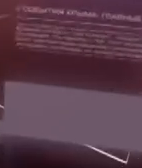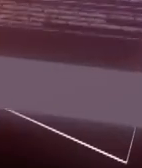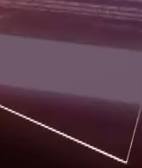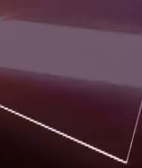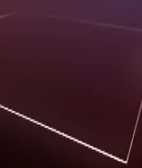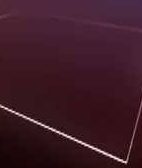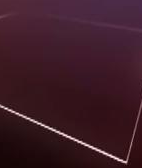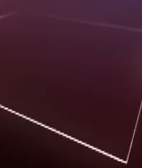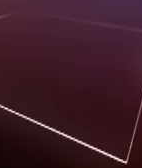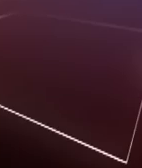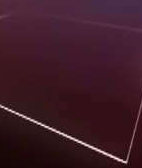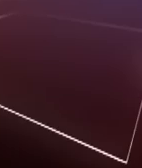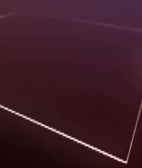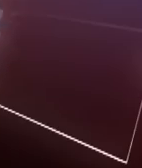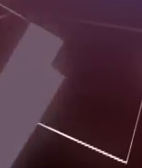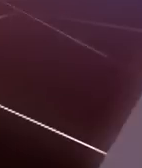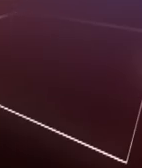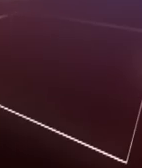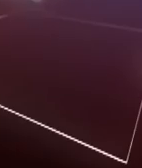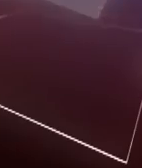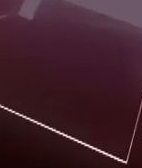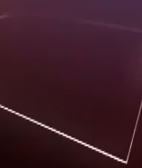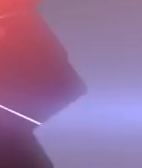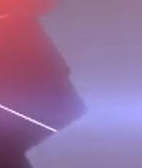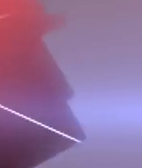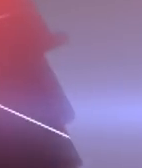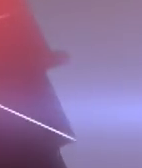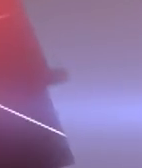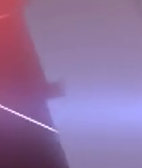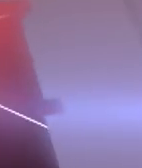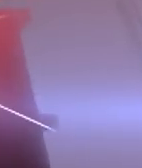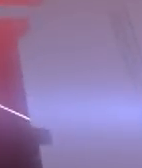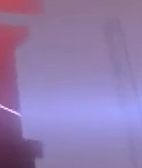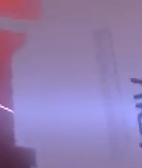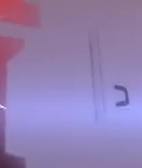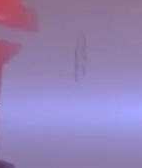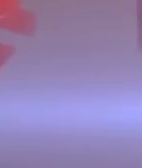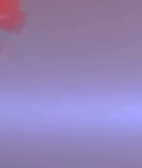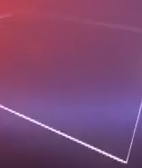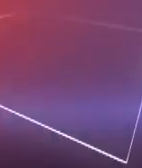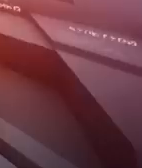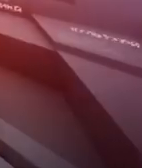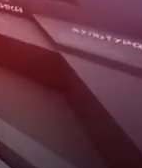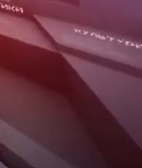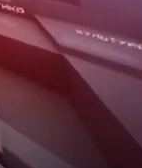.Егорова